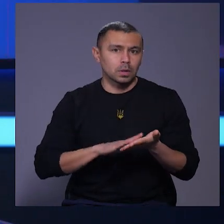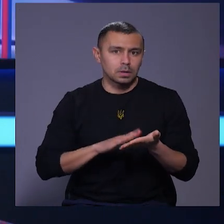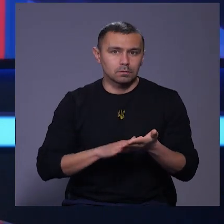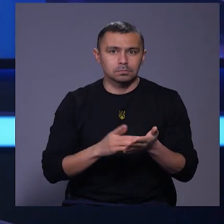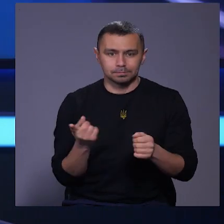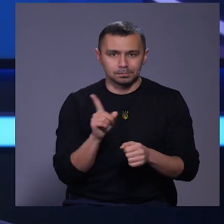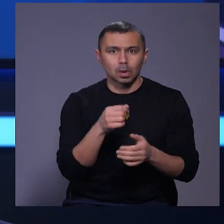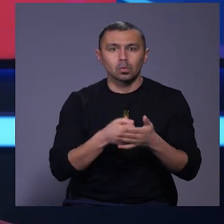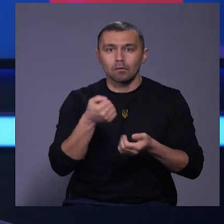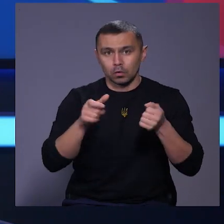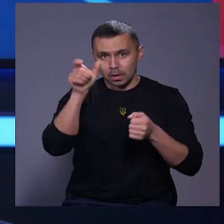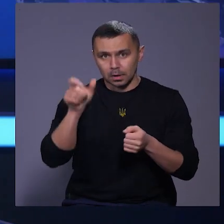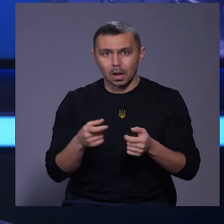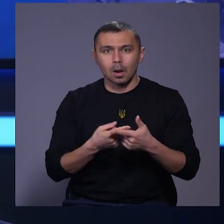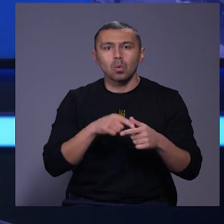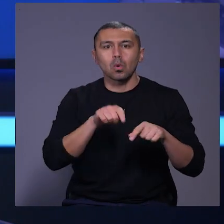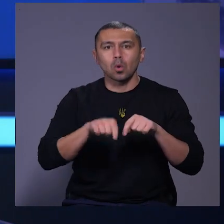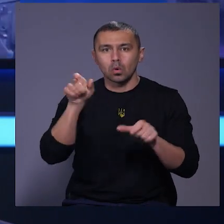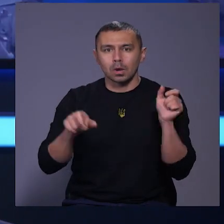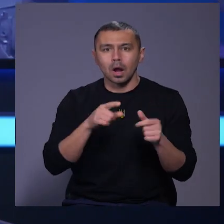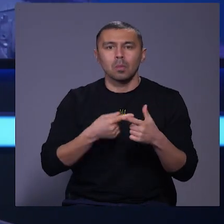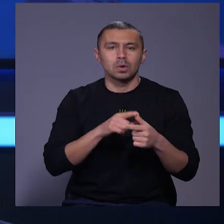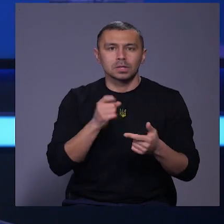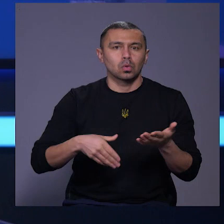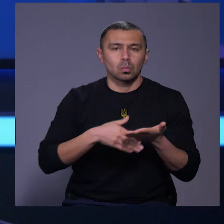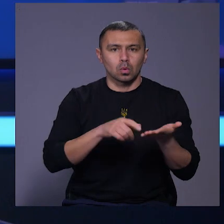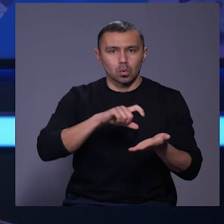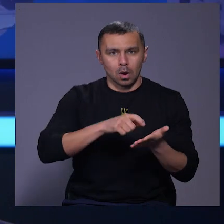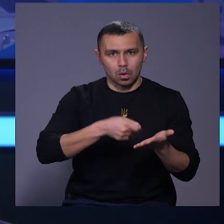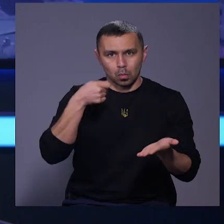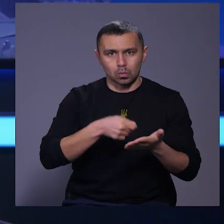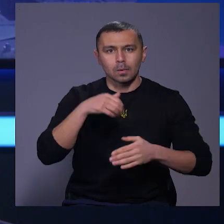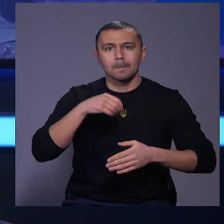у водіїв та контролерів або за допомогою QR-коду Приватбанку.